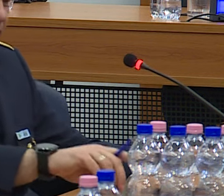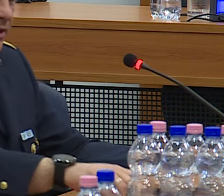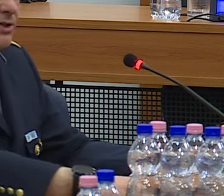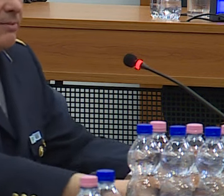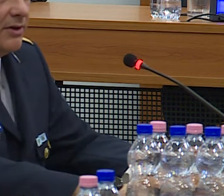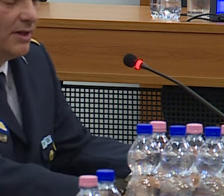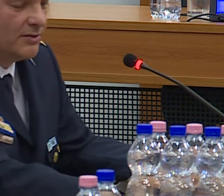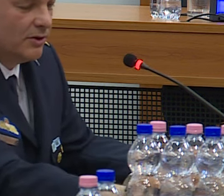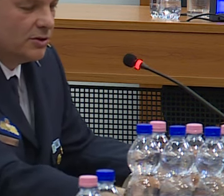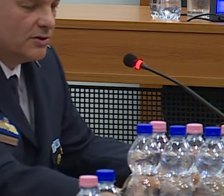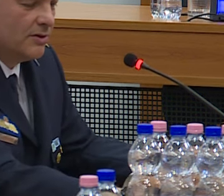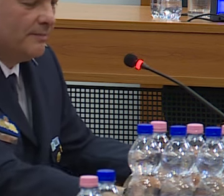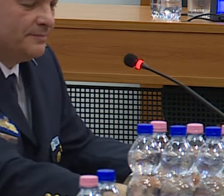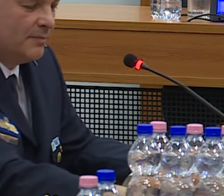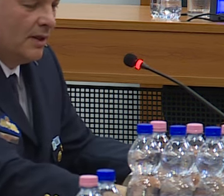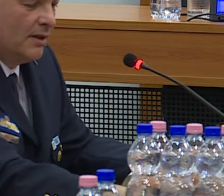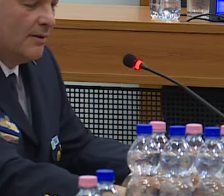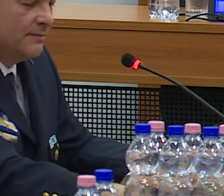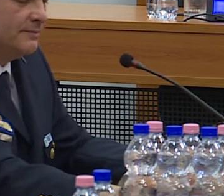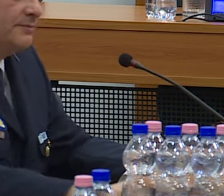fenntartásában Ezután is köszönöm